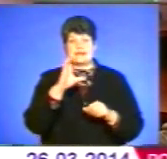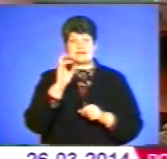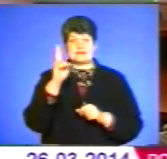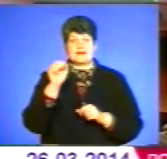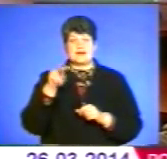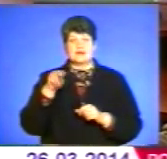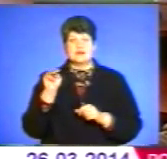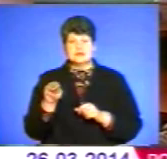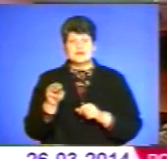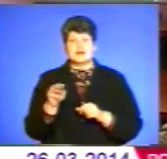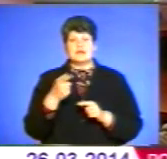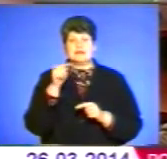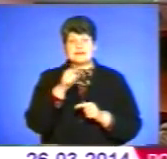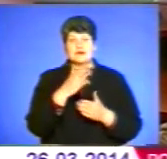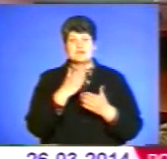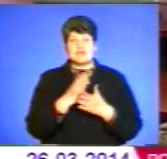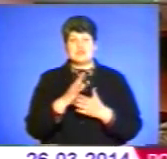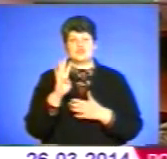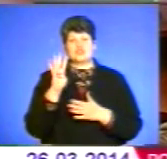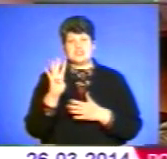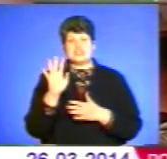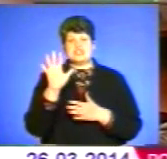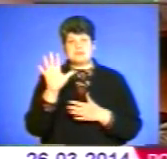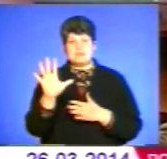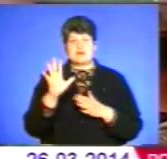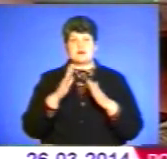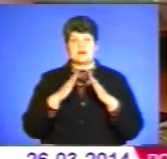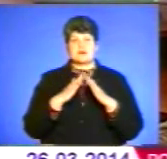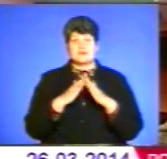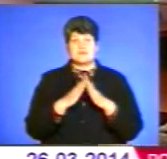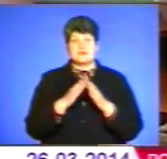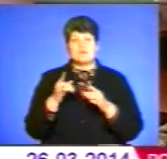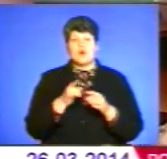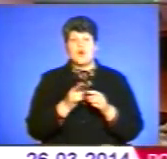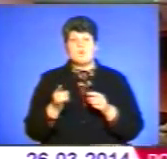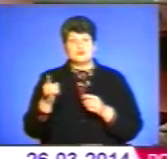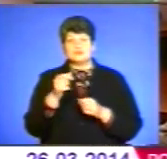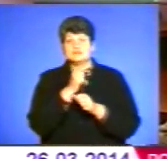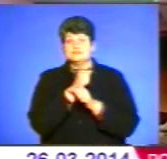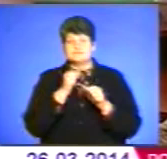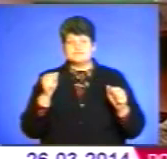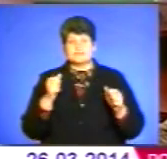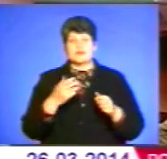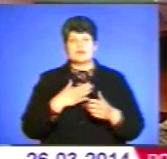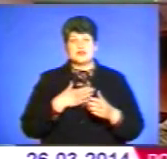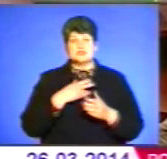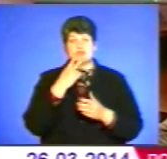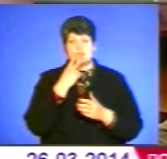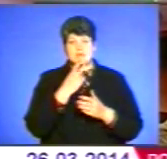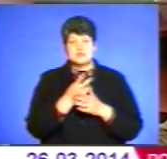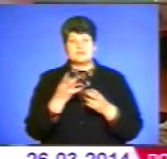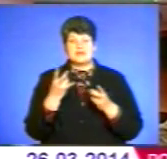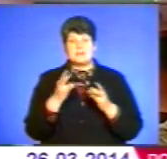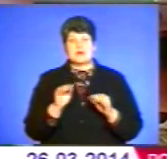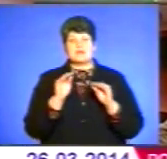і уминути село, але там є тих чотири чи п'ять хатів, їх не вменеш. Наше бачення з директором, там треба лежити плиту,